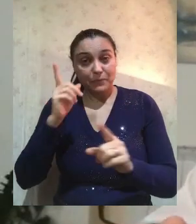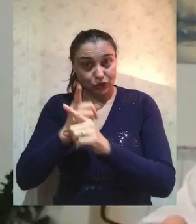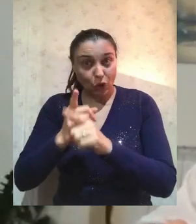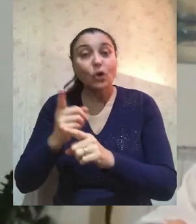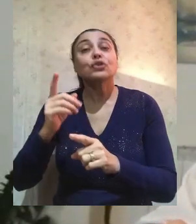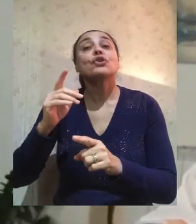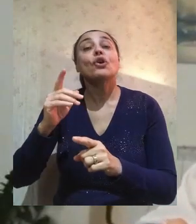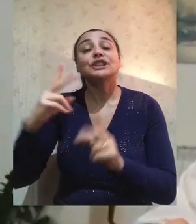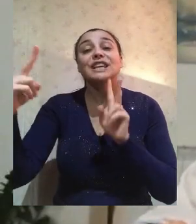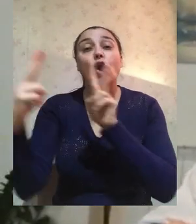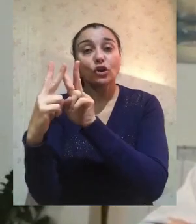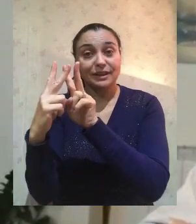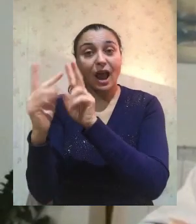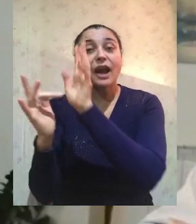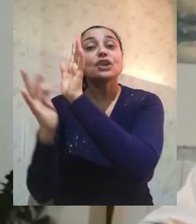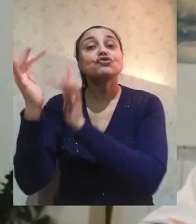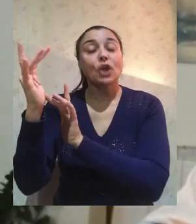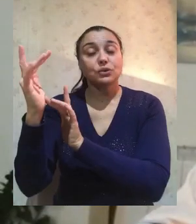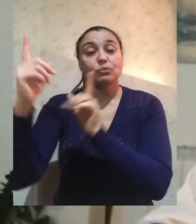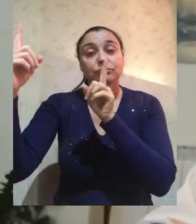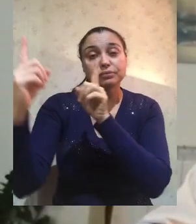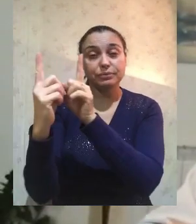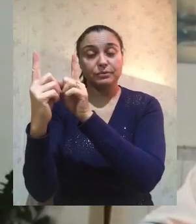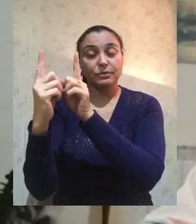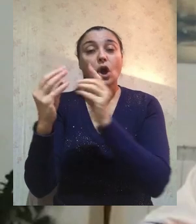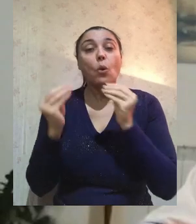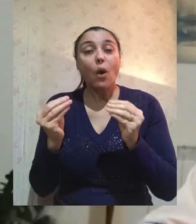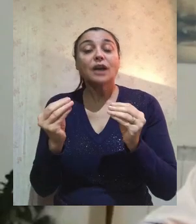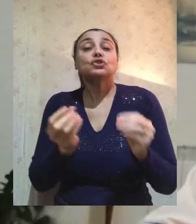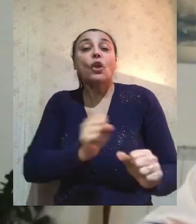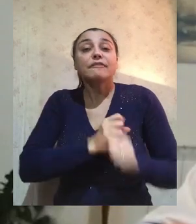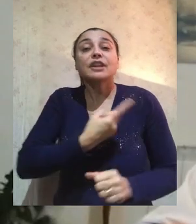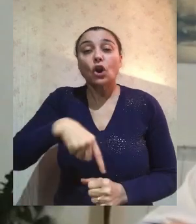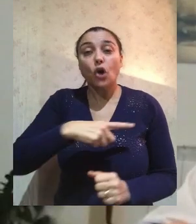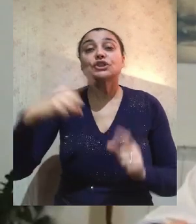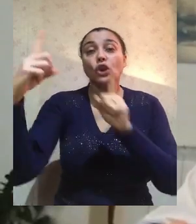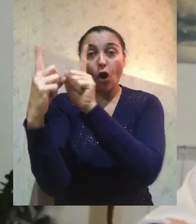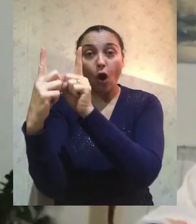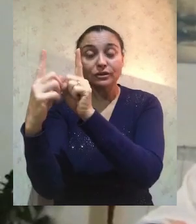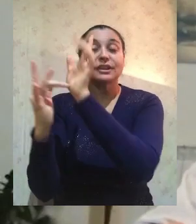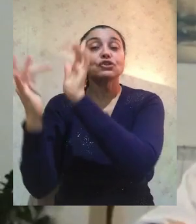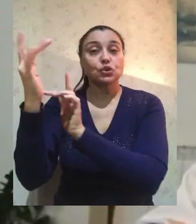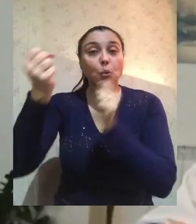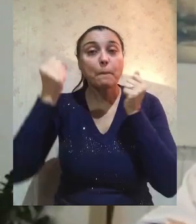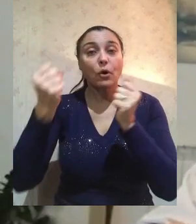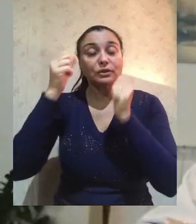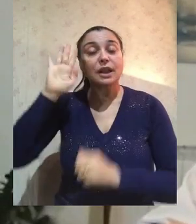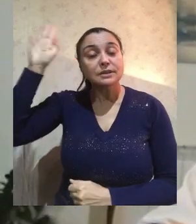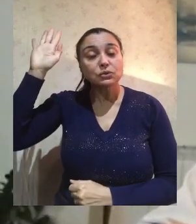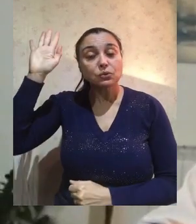quello che è straordinario è che quando la nostra fede incontra Gesù, incontra anche la sua potenza,